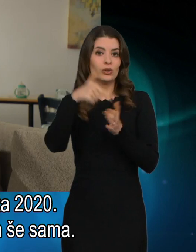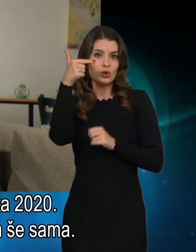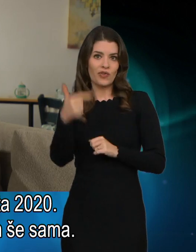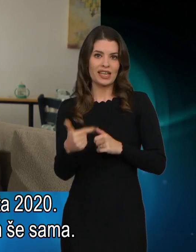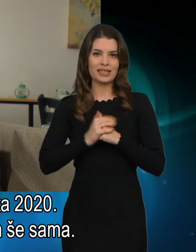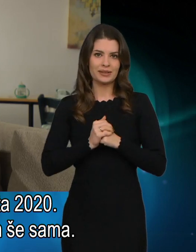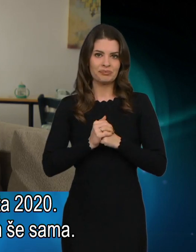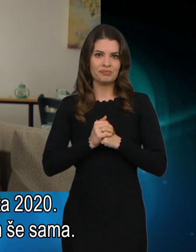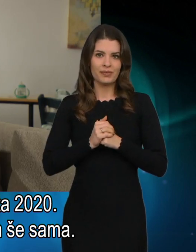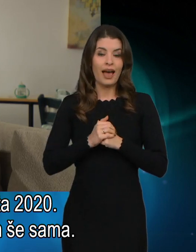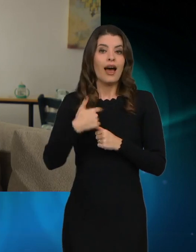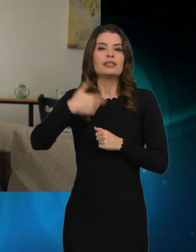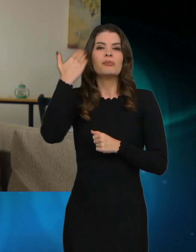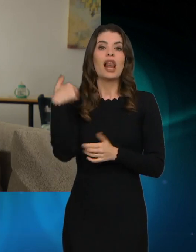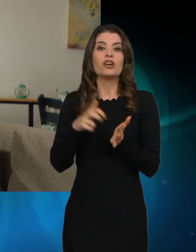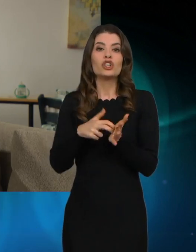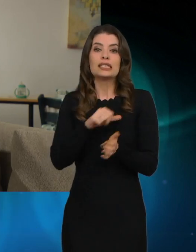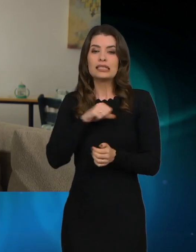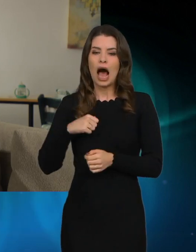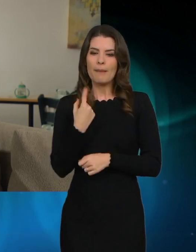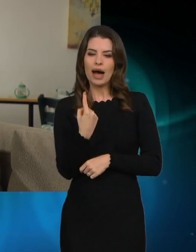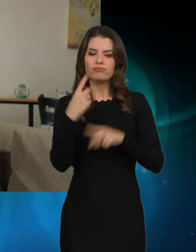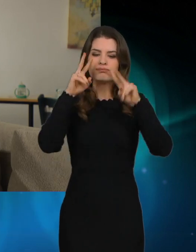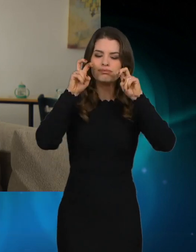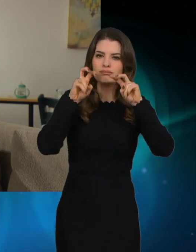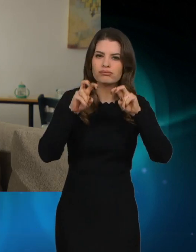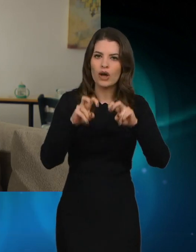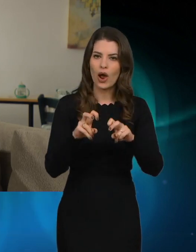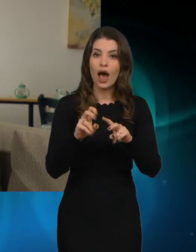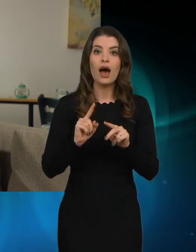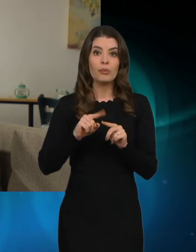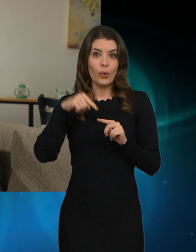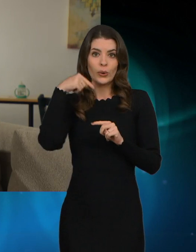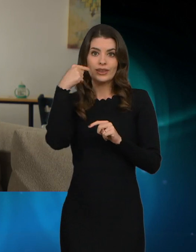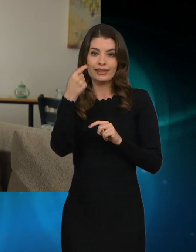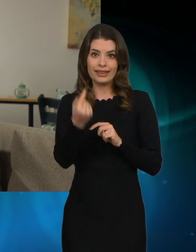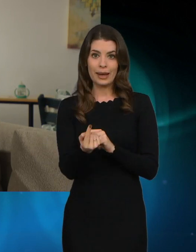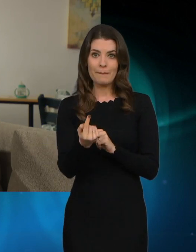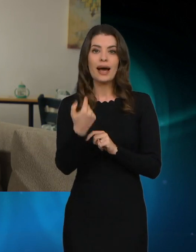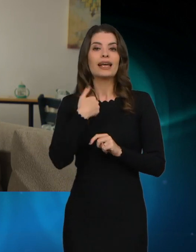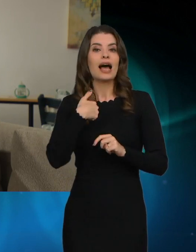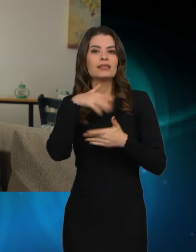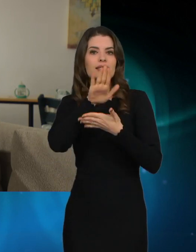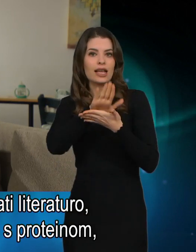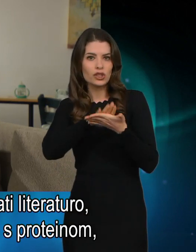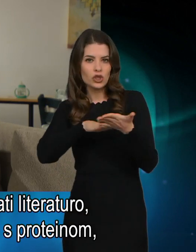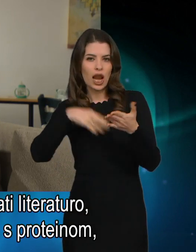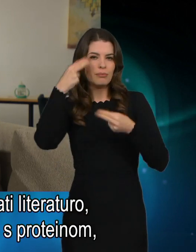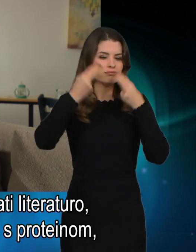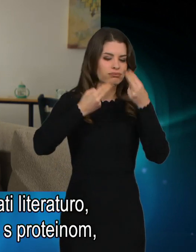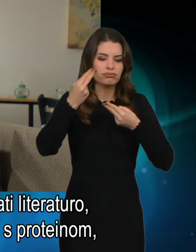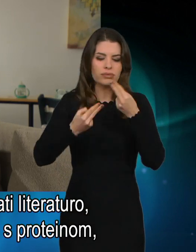Takrat sem bila v tem še sama in potem sem začela pregledovati